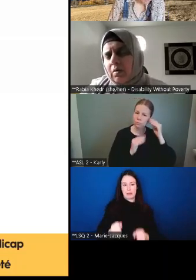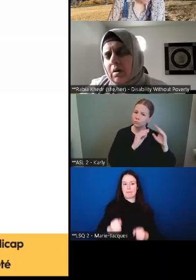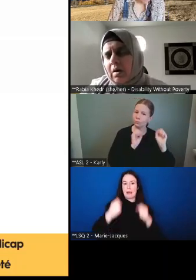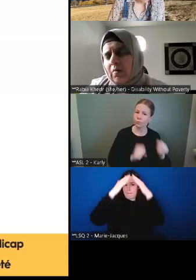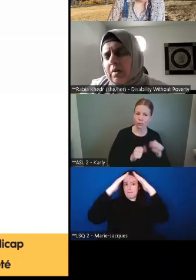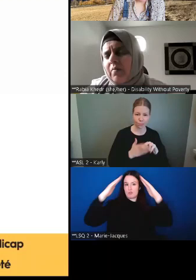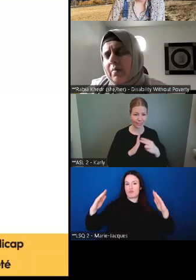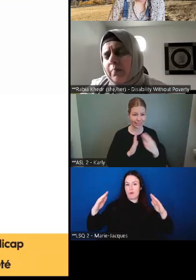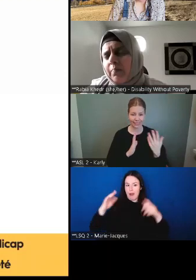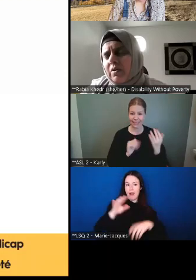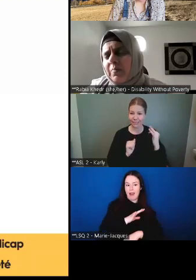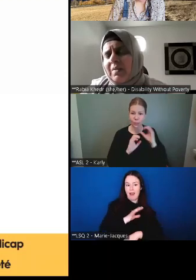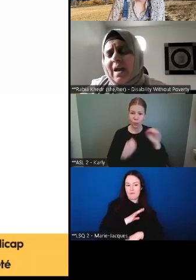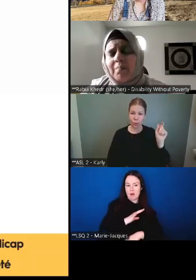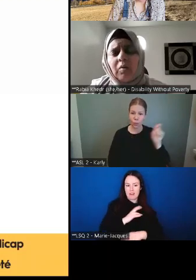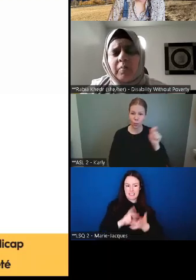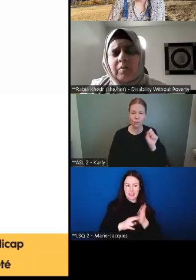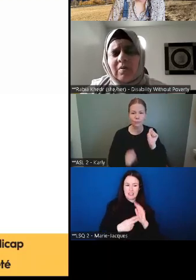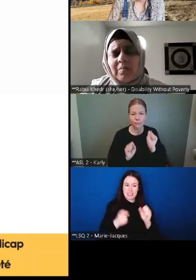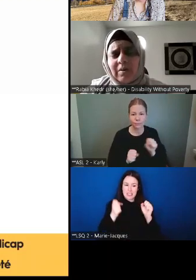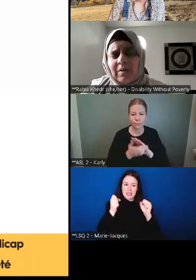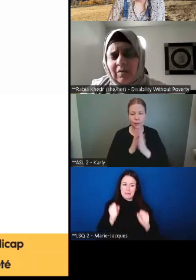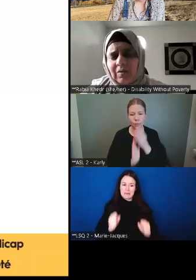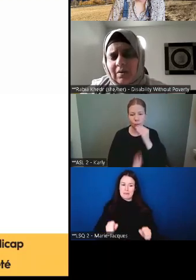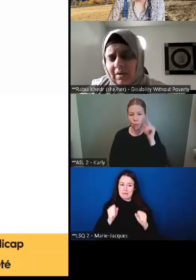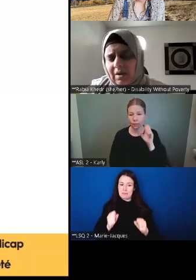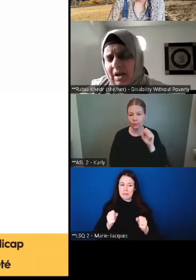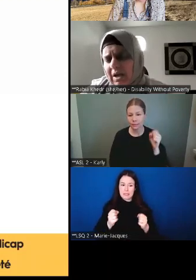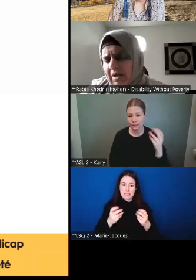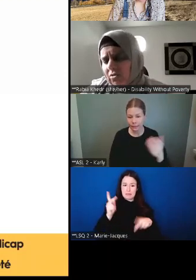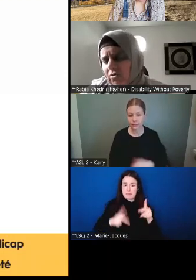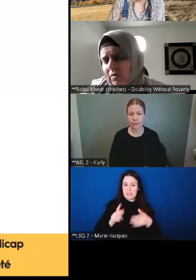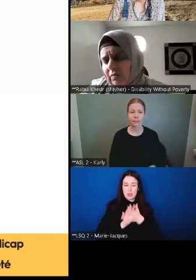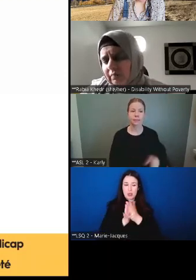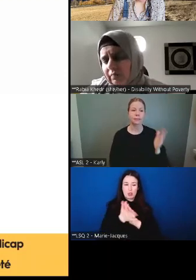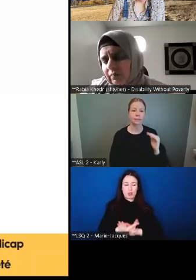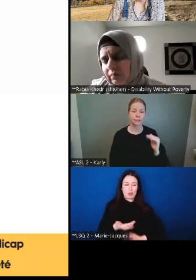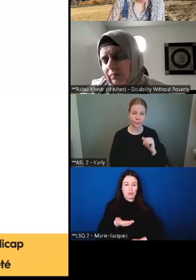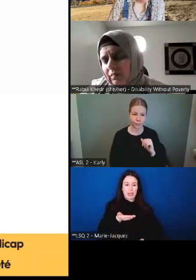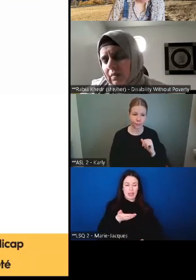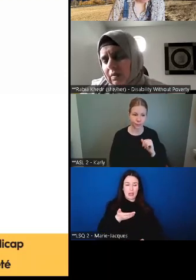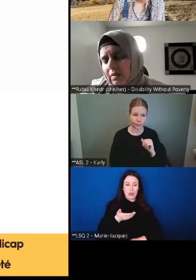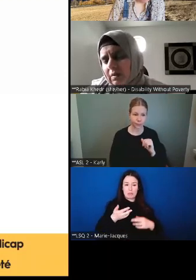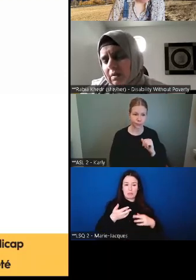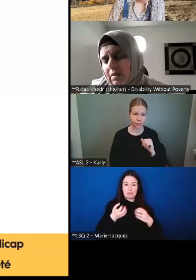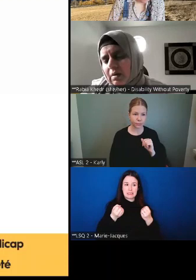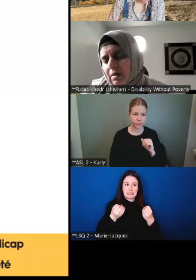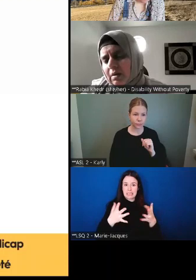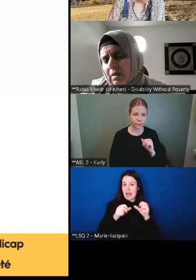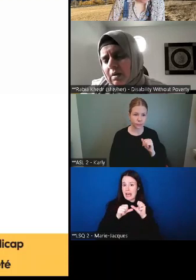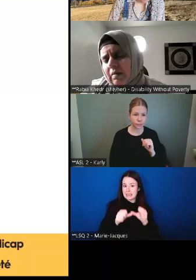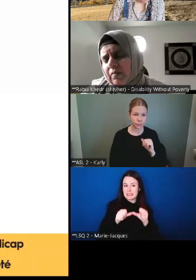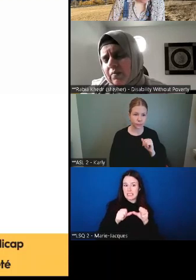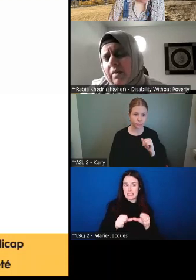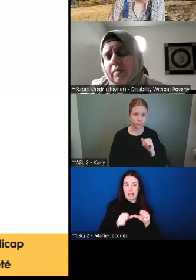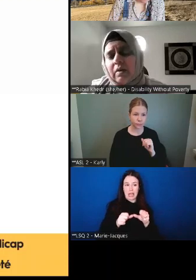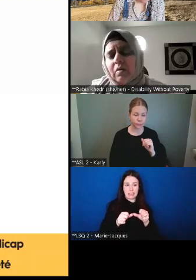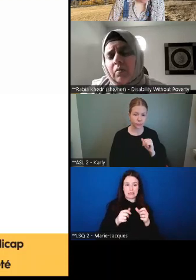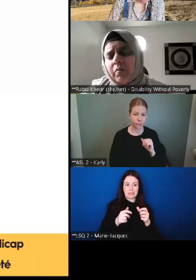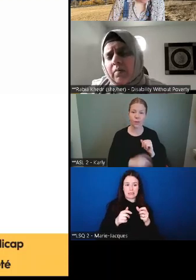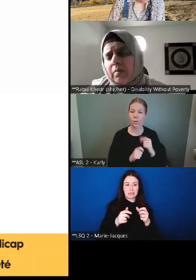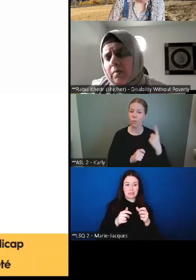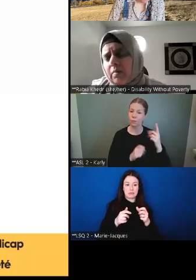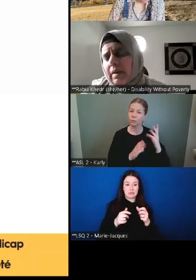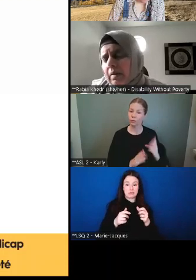donc, ils sont à risque de vivre sans abri. plusieurs des participants avaient plusieurs handicaps